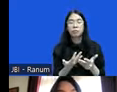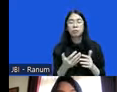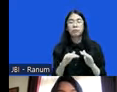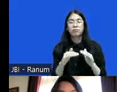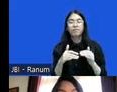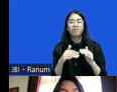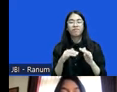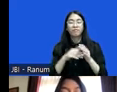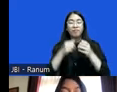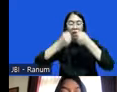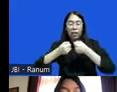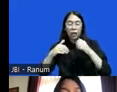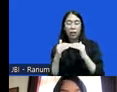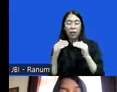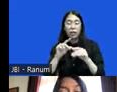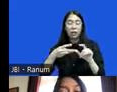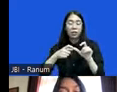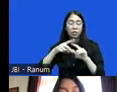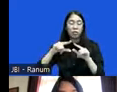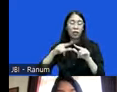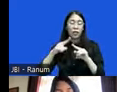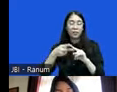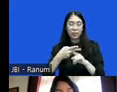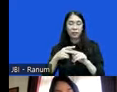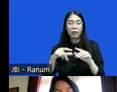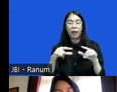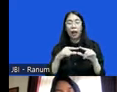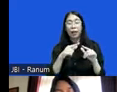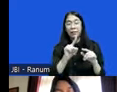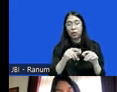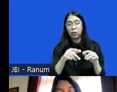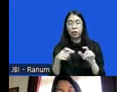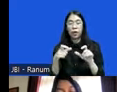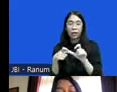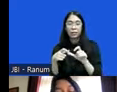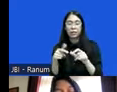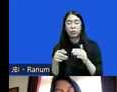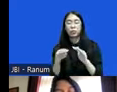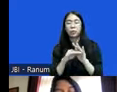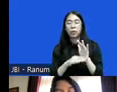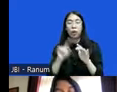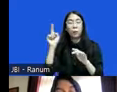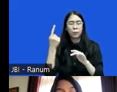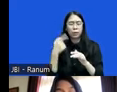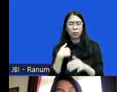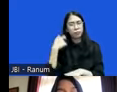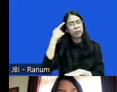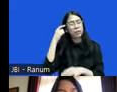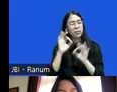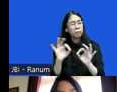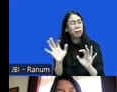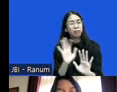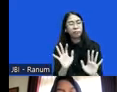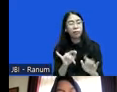restoratif sebagaimana dimaksud pada ayat 1 huruf S diatur dengan peraturan pemerintah nah ini juga menurut saya juga tidak tepat karena